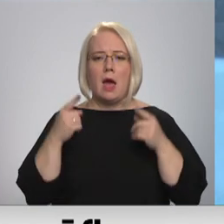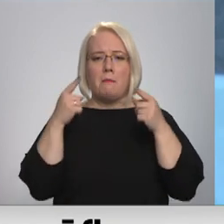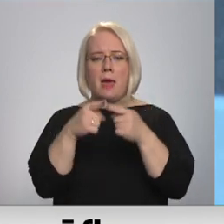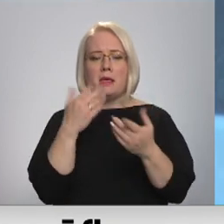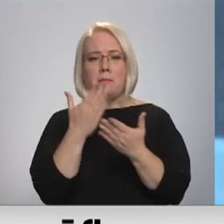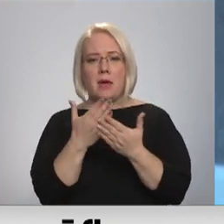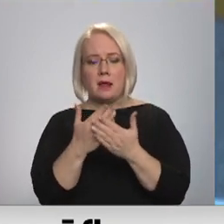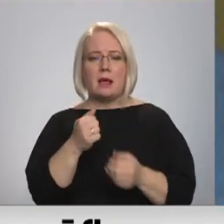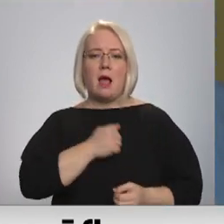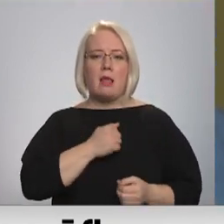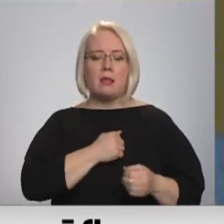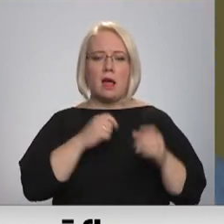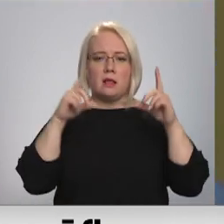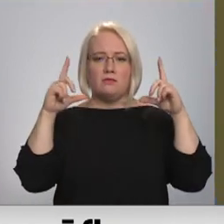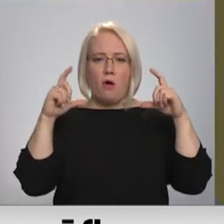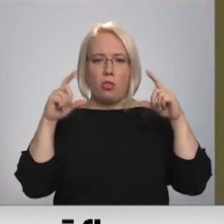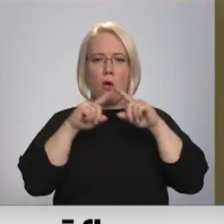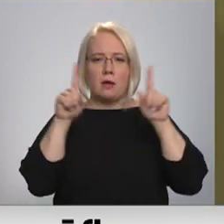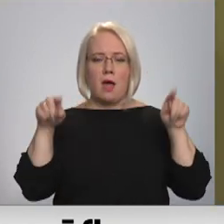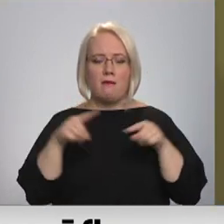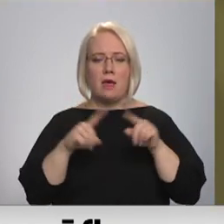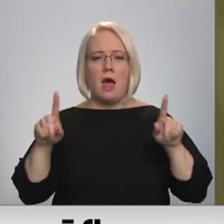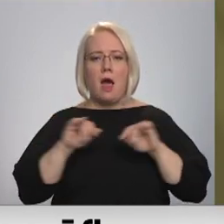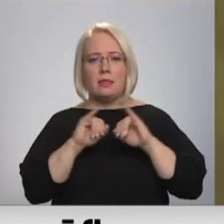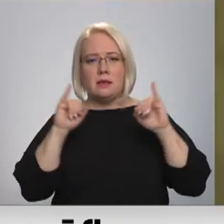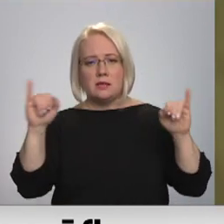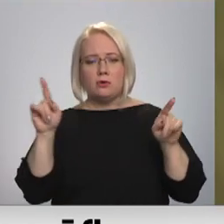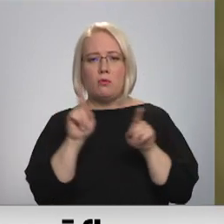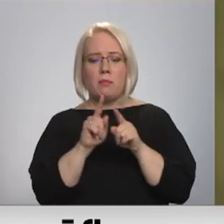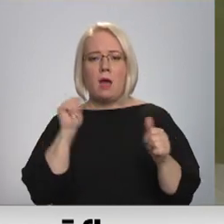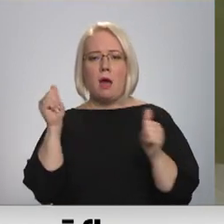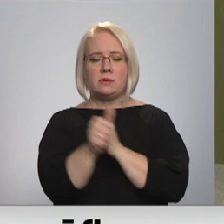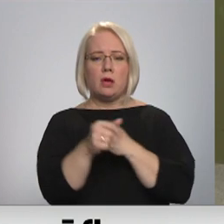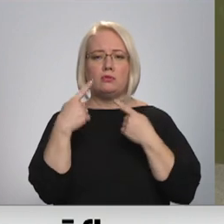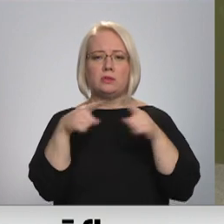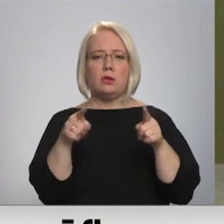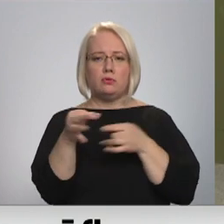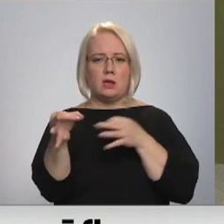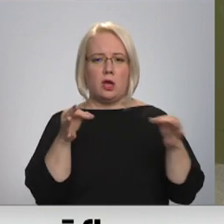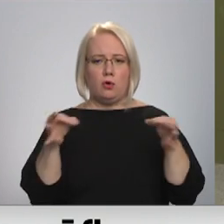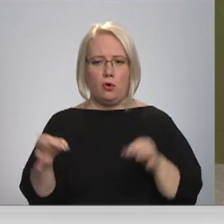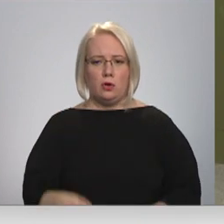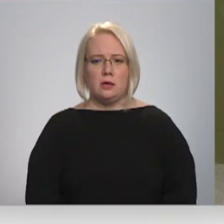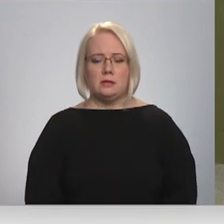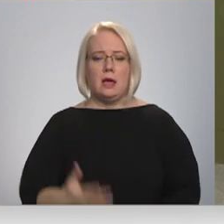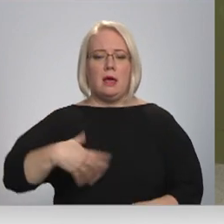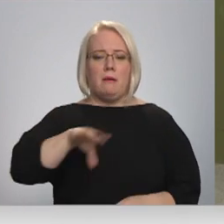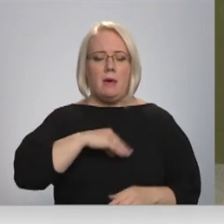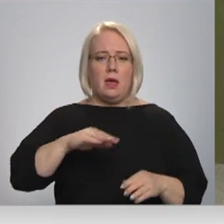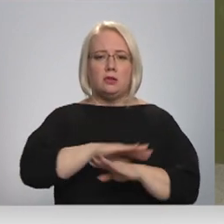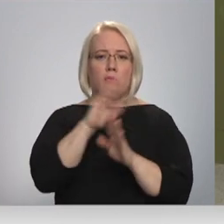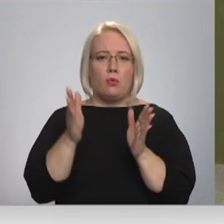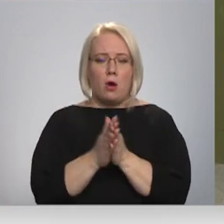ka Latgales fotogrāfija attīstījās un nereti pat biesoli priekšā citiem reģioniem. Mēs kopīgi ar daudzim